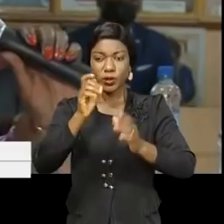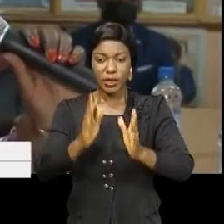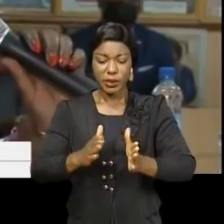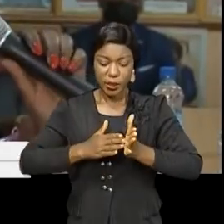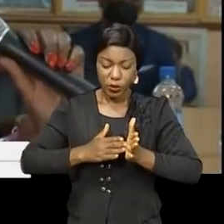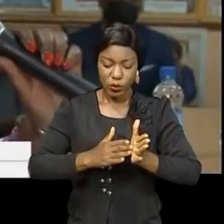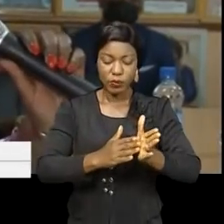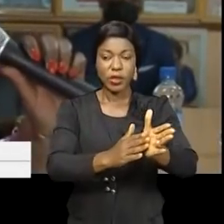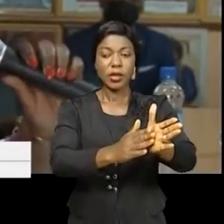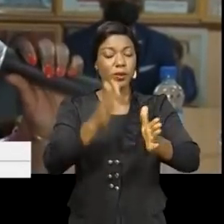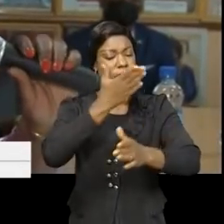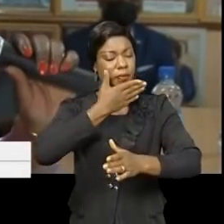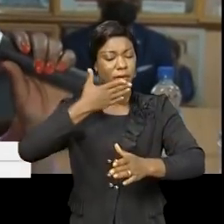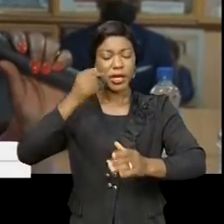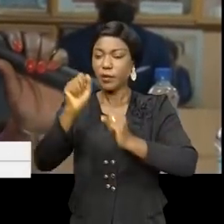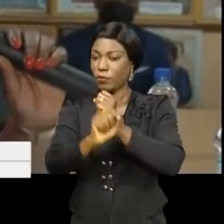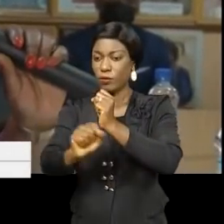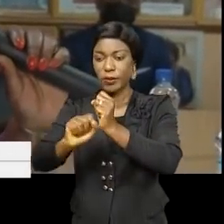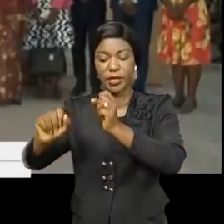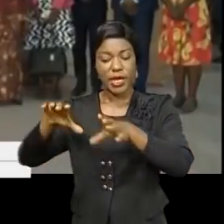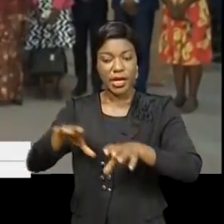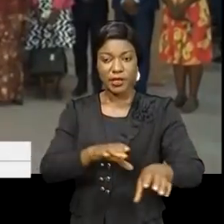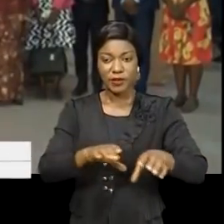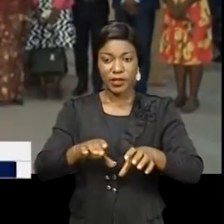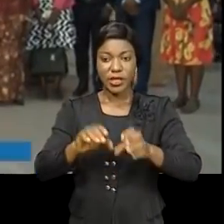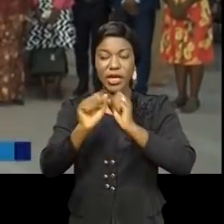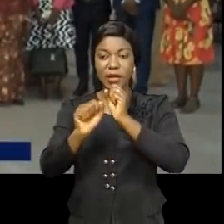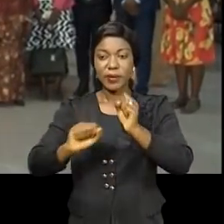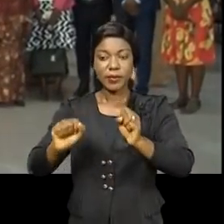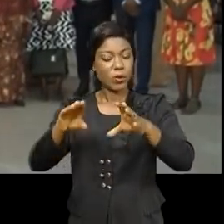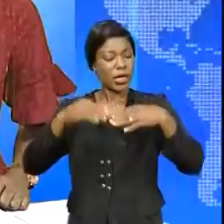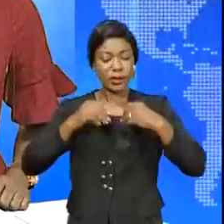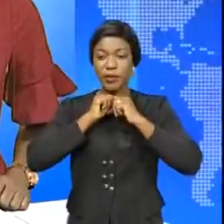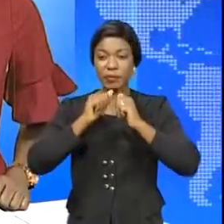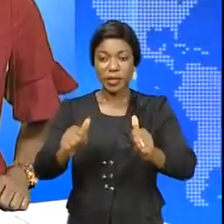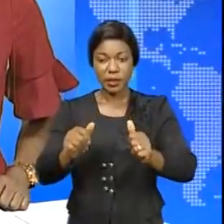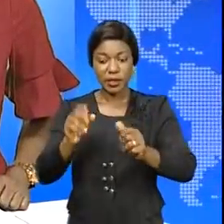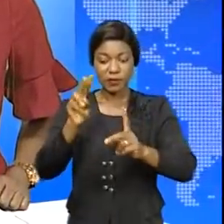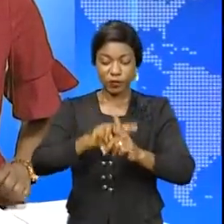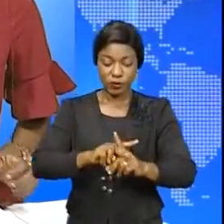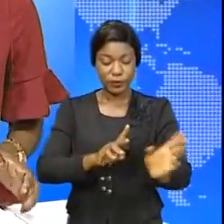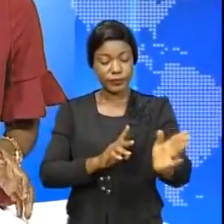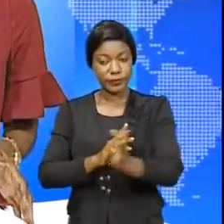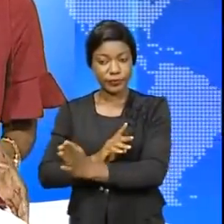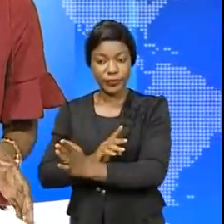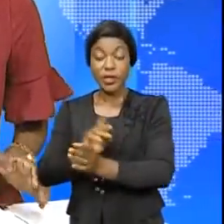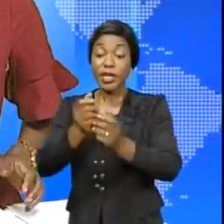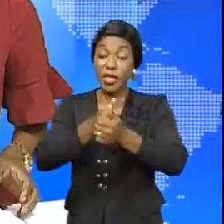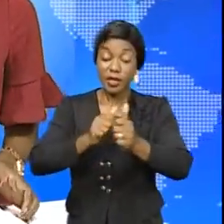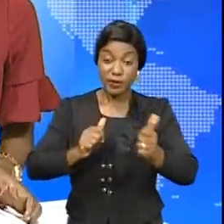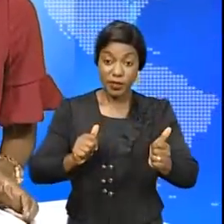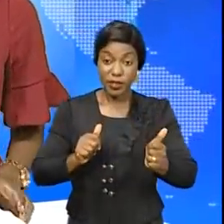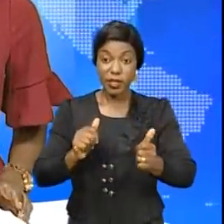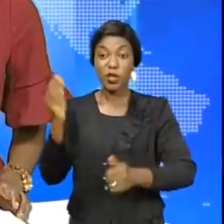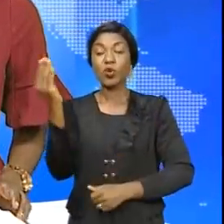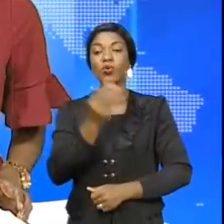'accompagner pour une meilleure vulgarisation des activités de la campagne Tolérance Zéro. Il faut éviter au coup